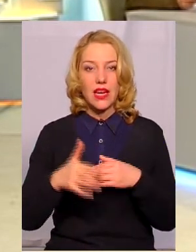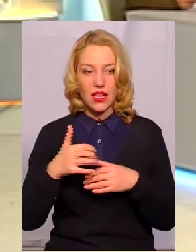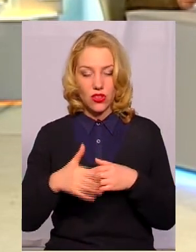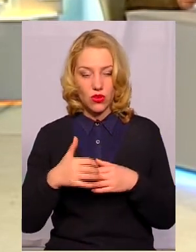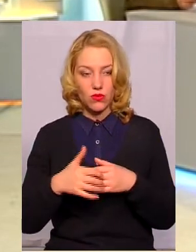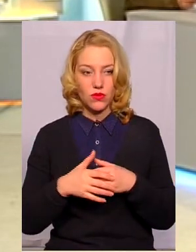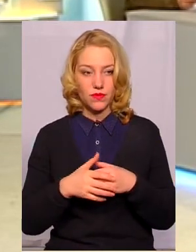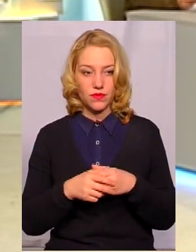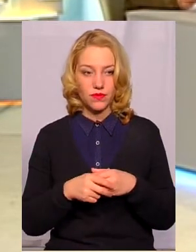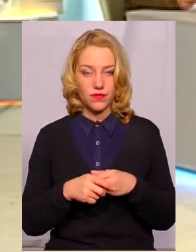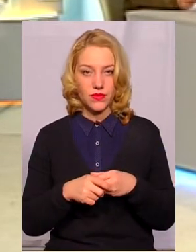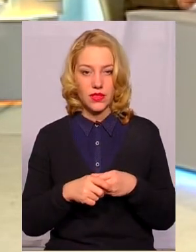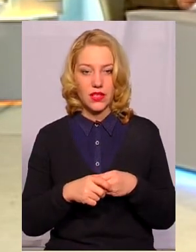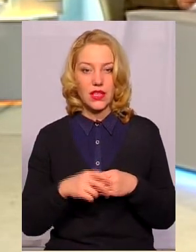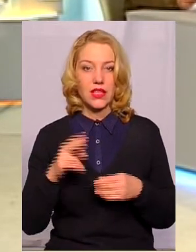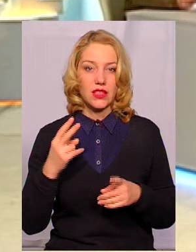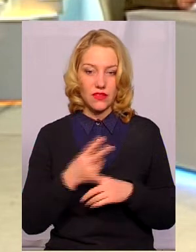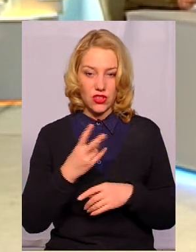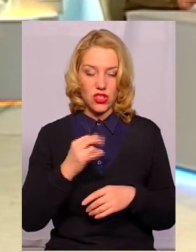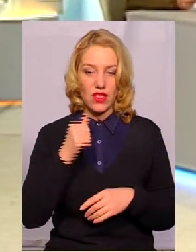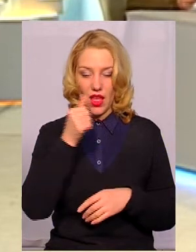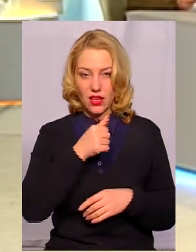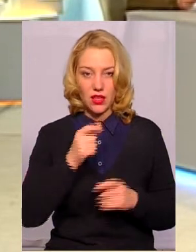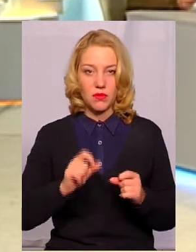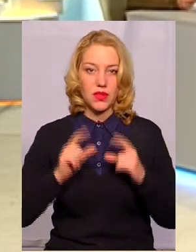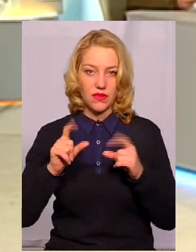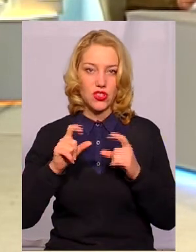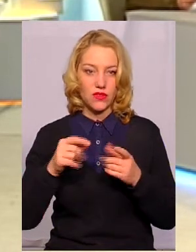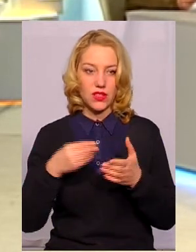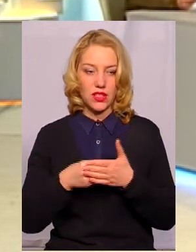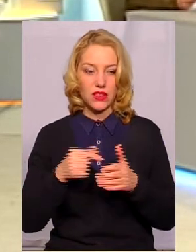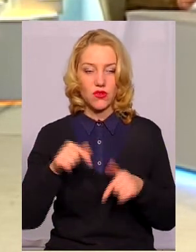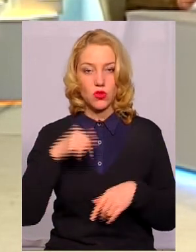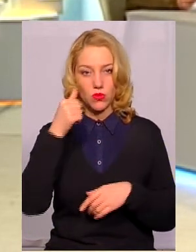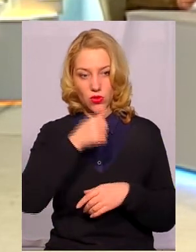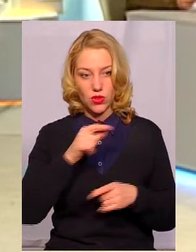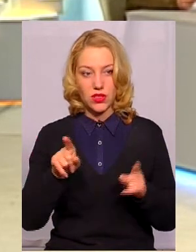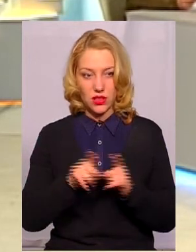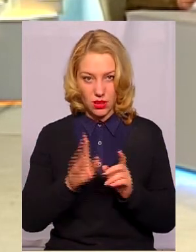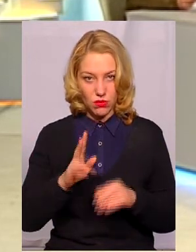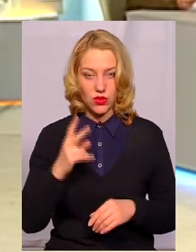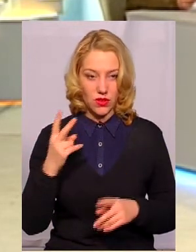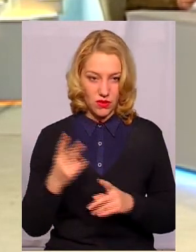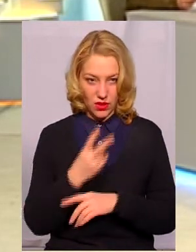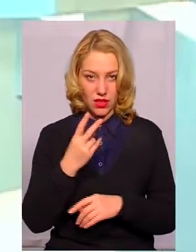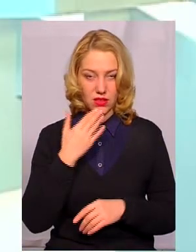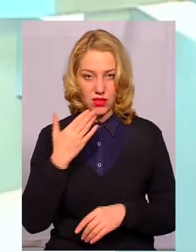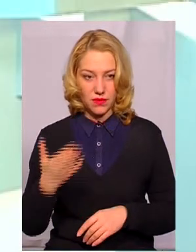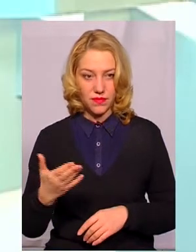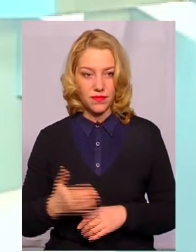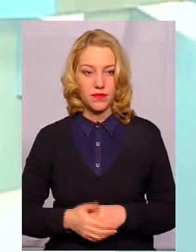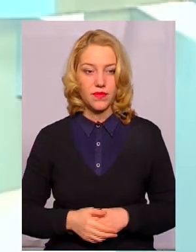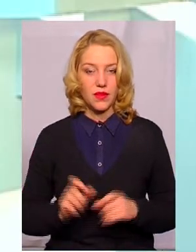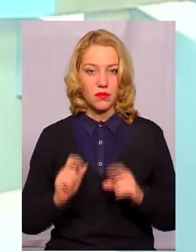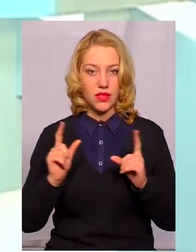чи то, двічі на рік підвищувалися тарифи. Цього року так само буде? Ну,